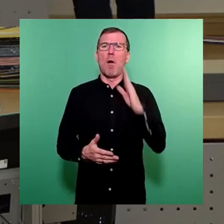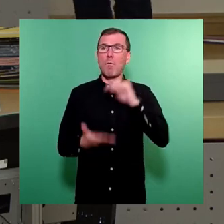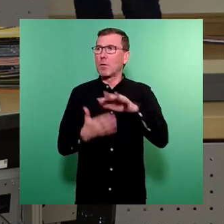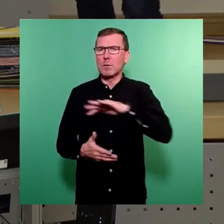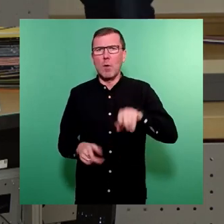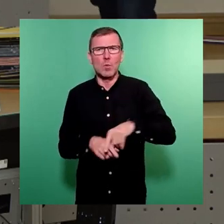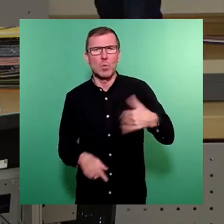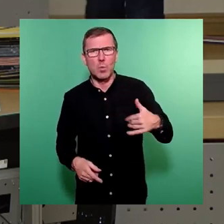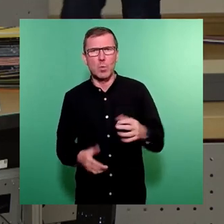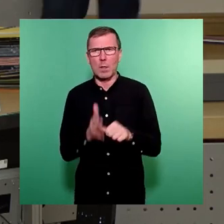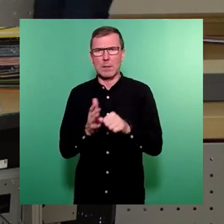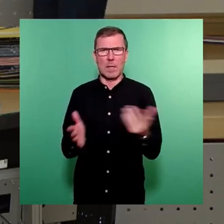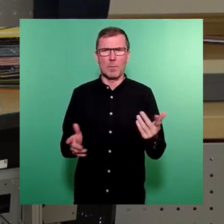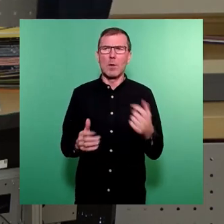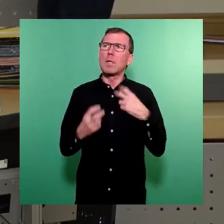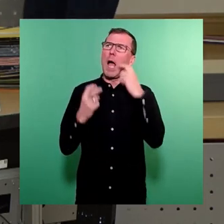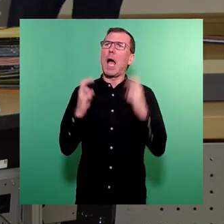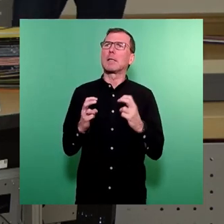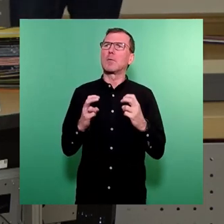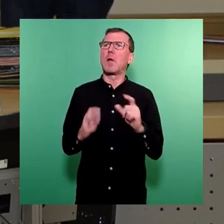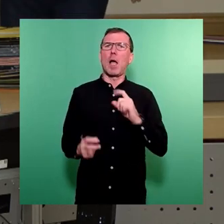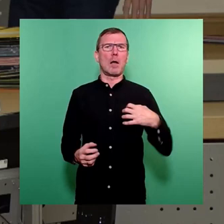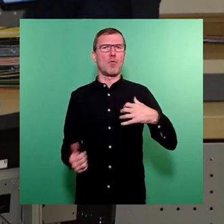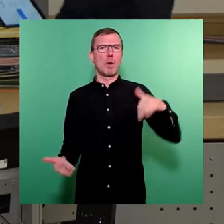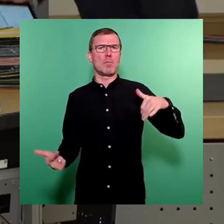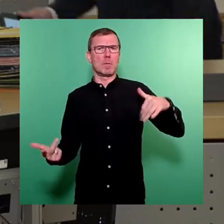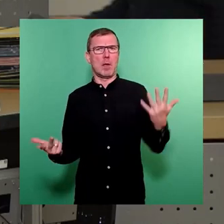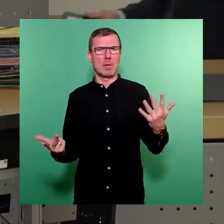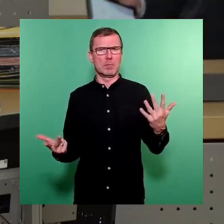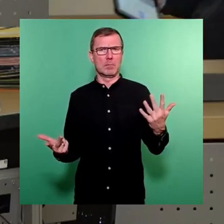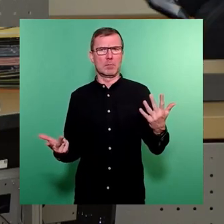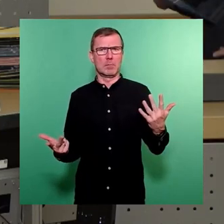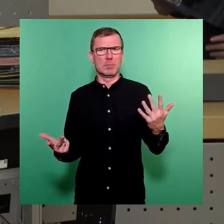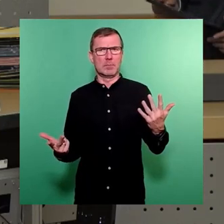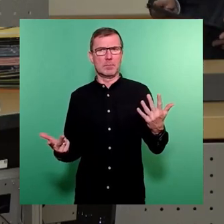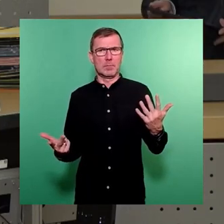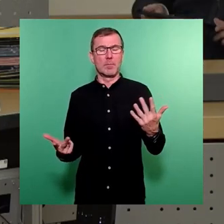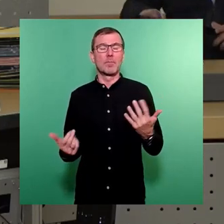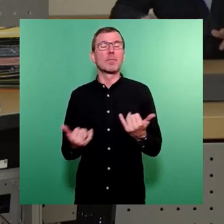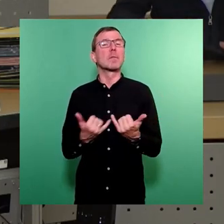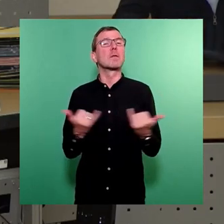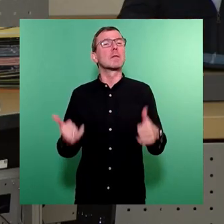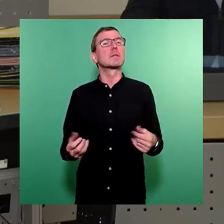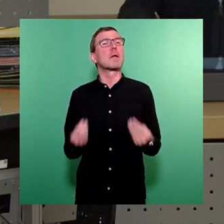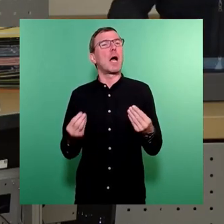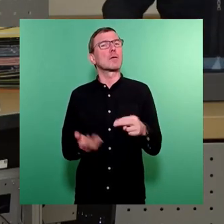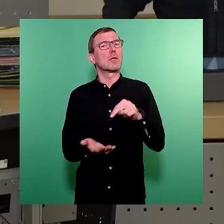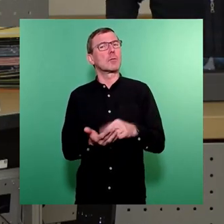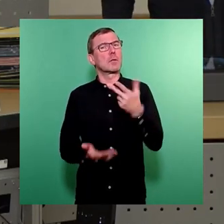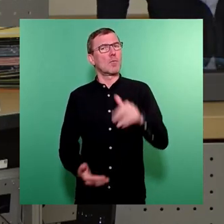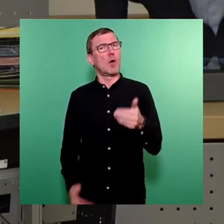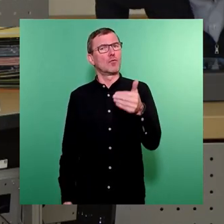und Einheimische, die zunehmend mit eigenem Problem zu kämpfen haben. Wie ist nun der aktuelle Stand drei Monate später?